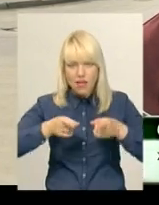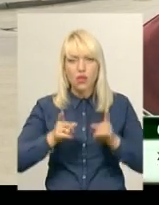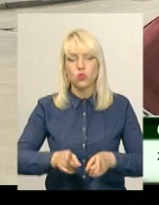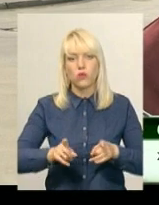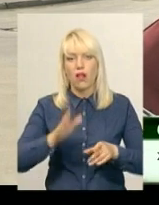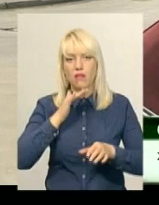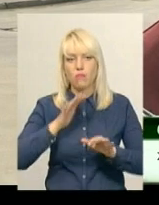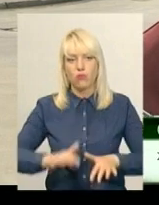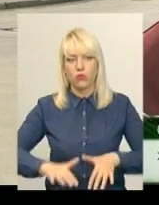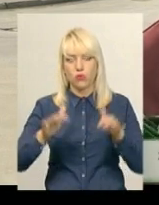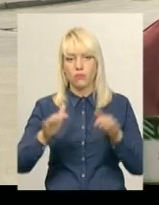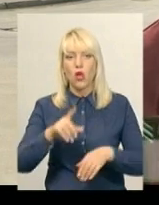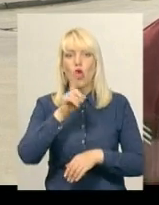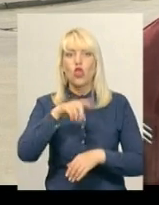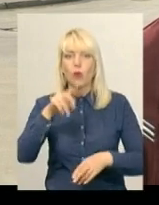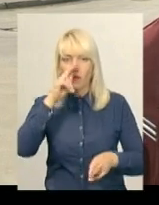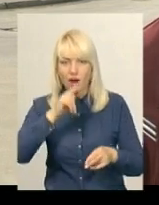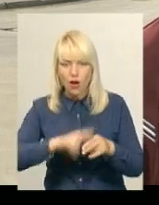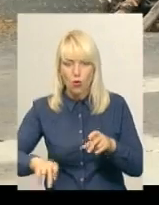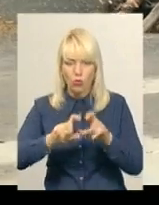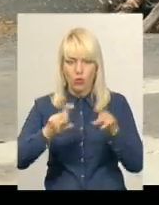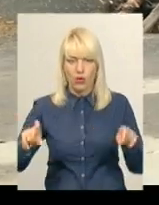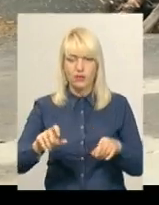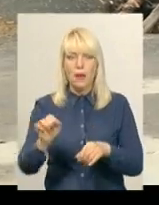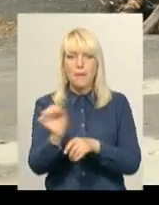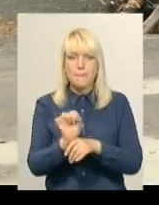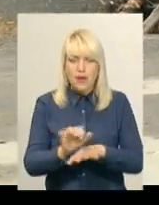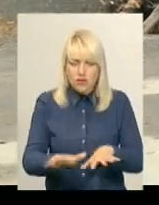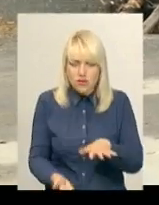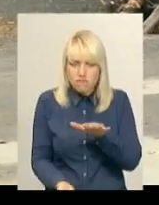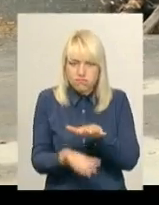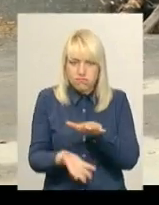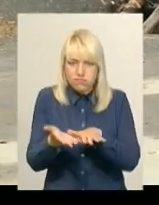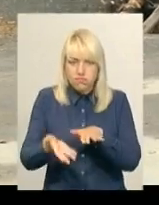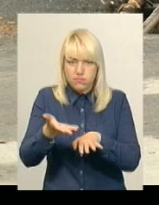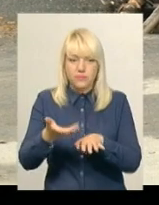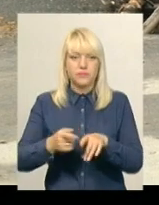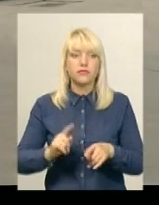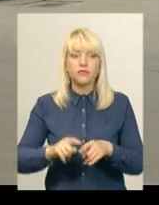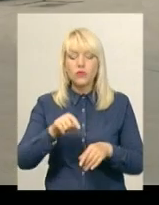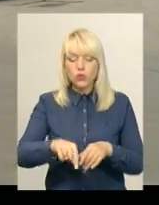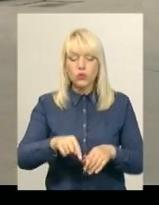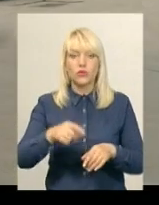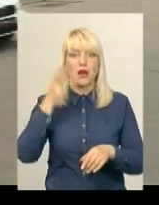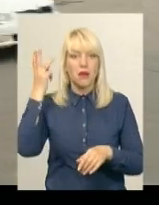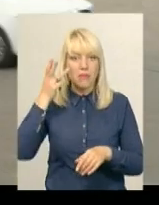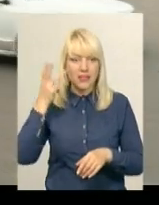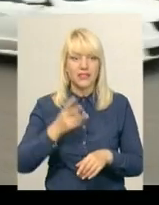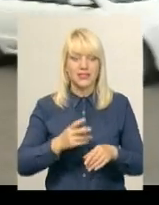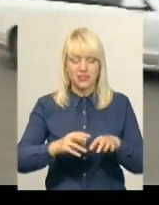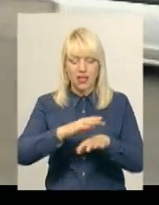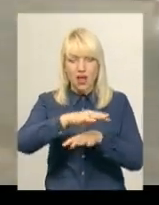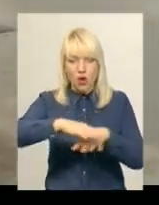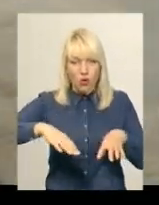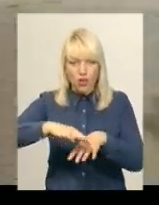завжди номера гублять, тут машини стоють, заливають. Хмельницькі колектори забиті також піском, яким посипають вулиці взимку.